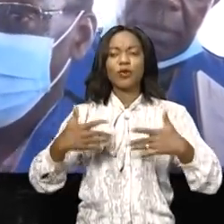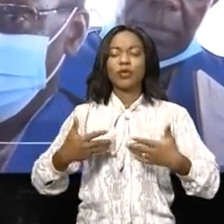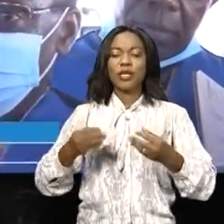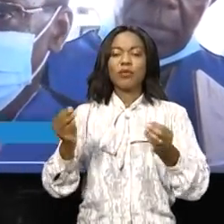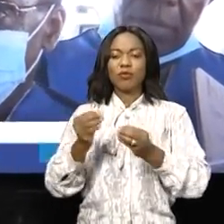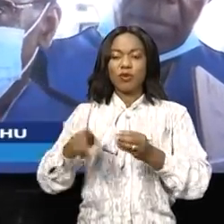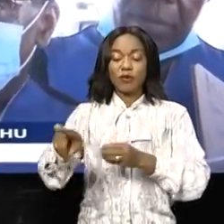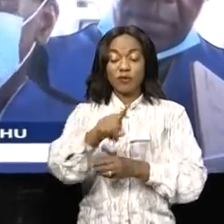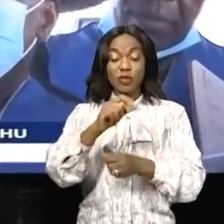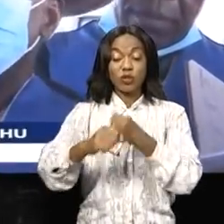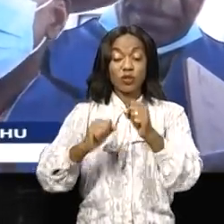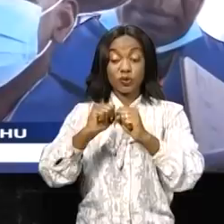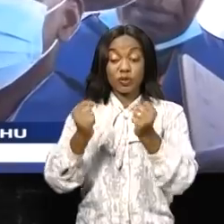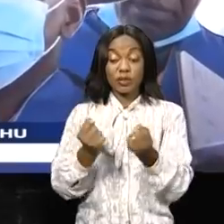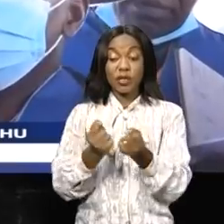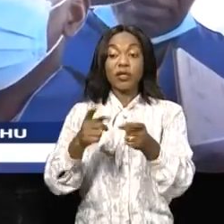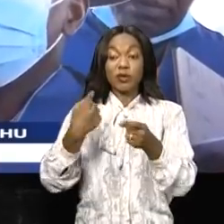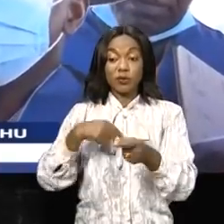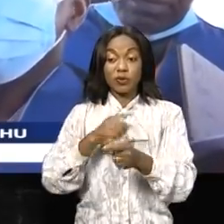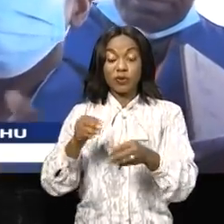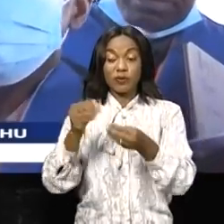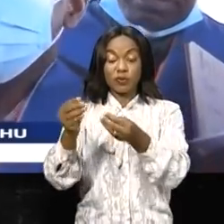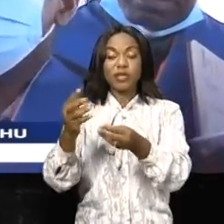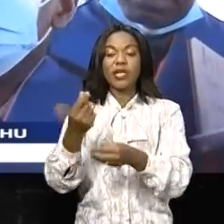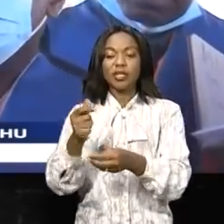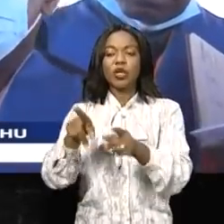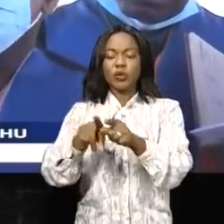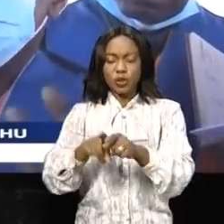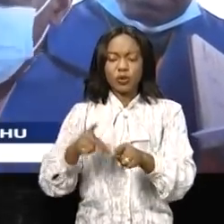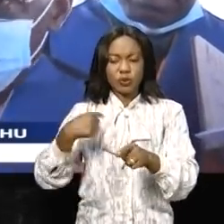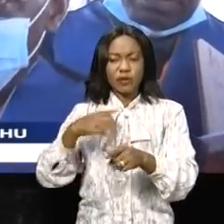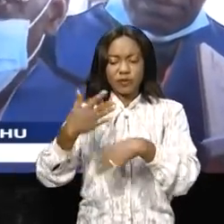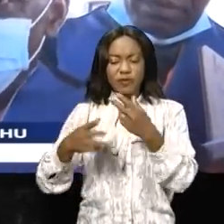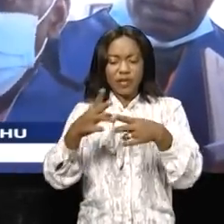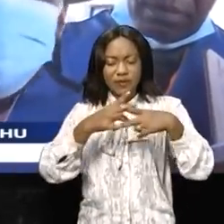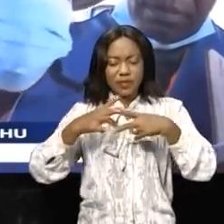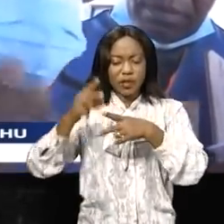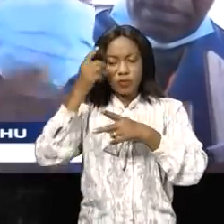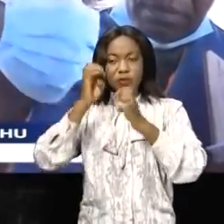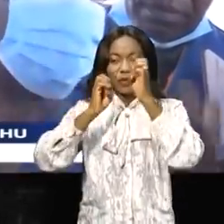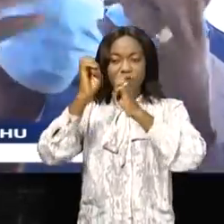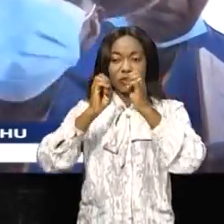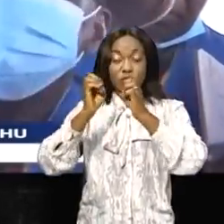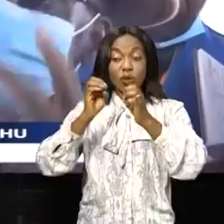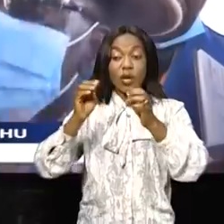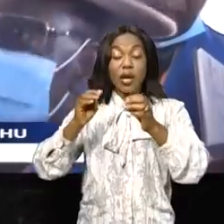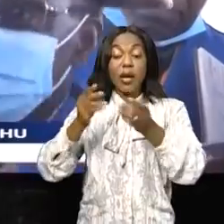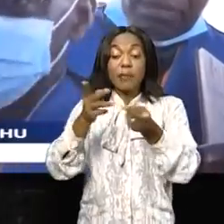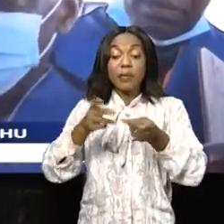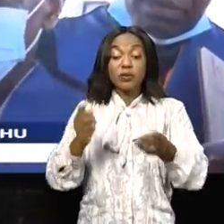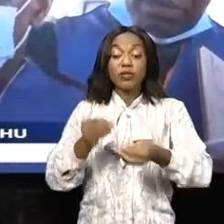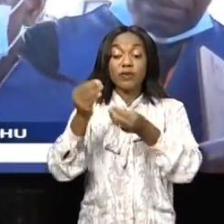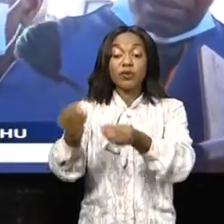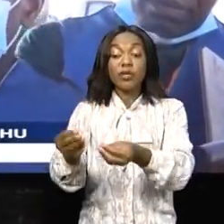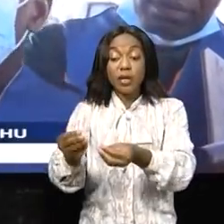compagnie, parce que nous avons effectué des visites comme celle-ci d'évaluation. Là où nous avons mis beaucoup d'argent plus